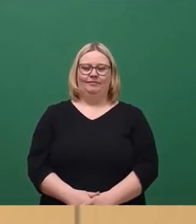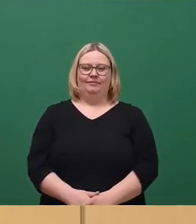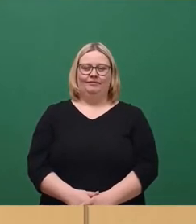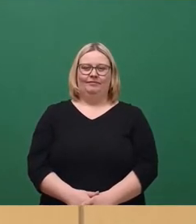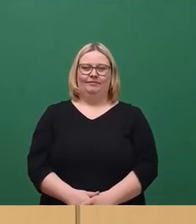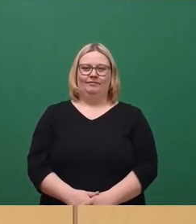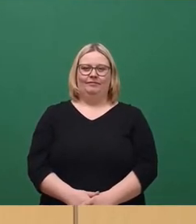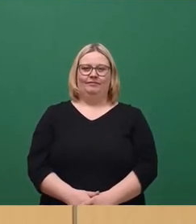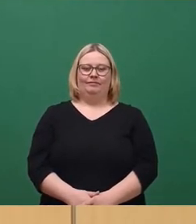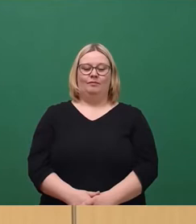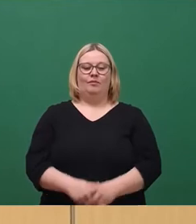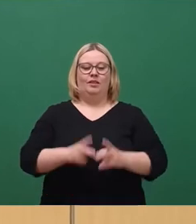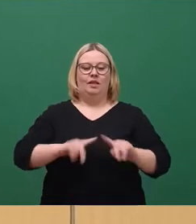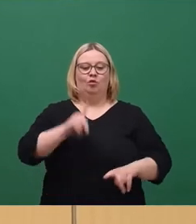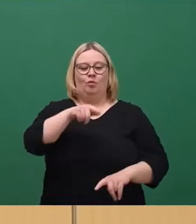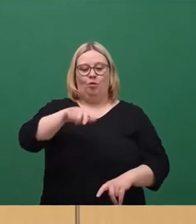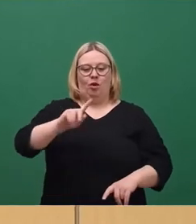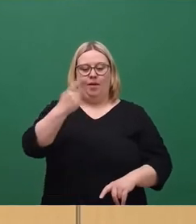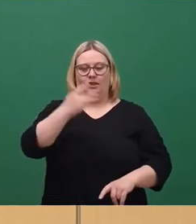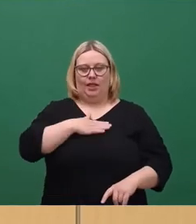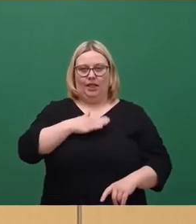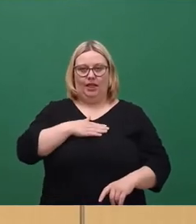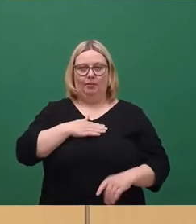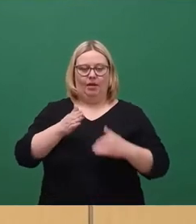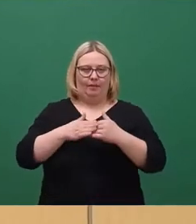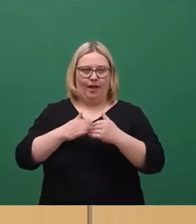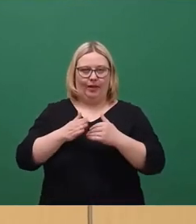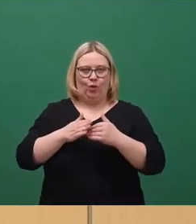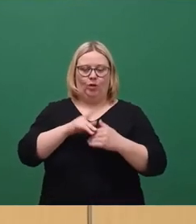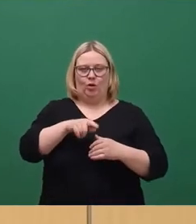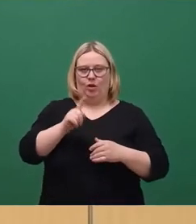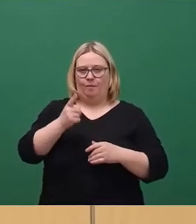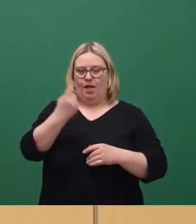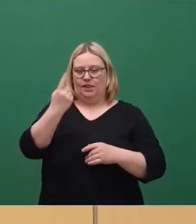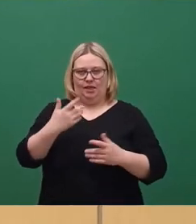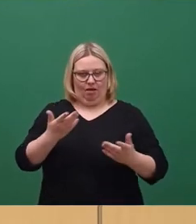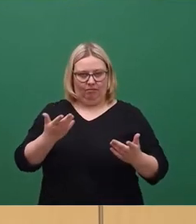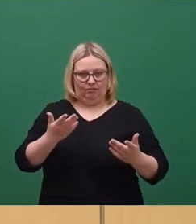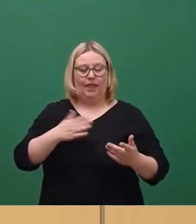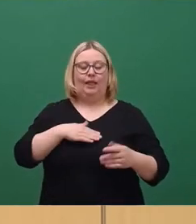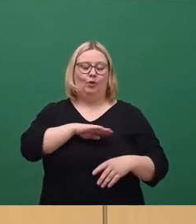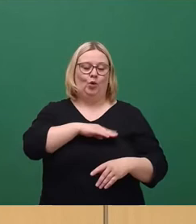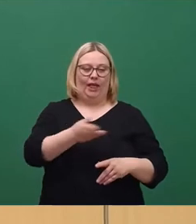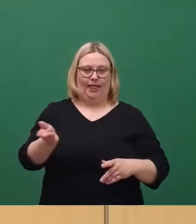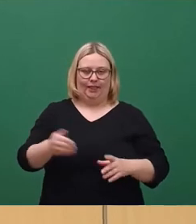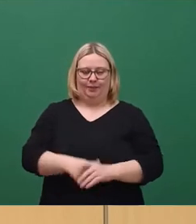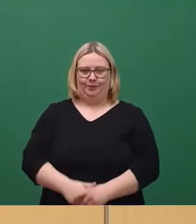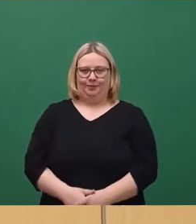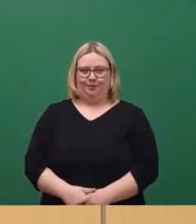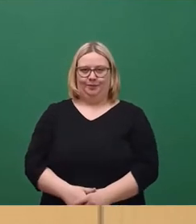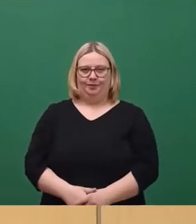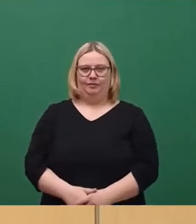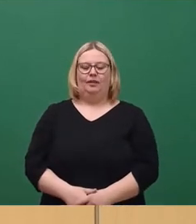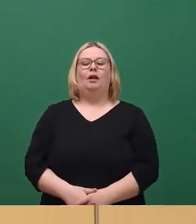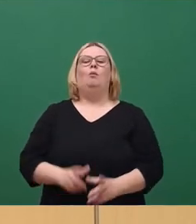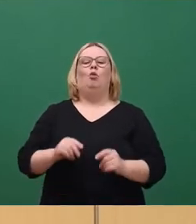Sehr geehrter Herr Oberbürgermeister, sehr geehrte Beigeordnete Bürgermeisterinnen und Bürgermeister, liebe Kolleginnen und Kollegen im Stadtrat, Wir haben als